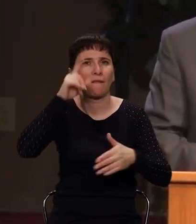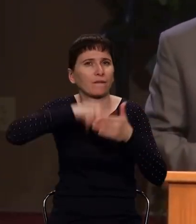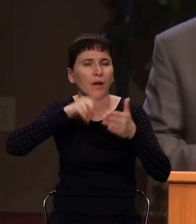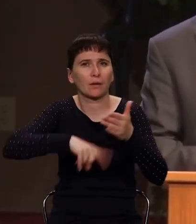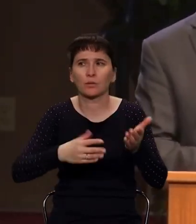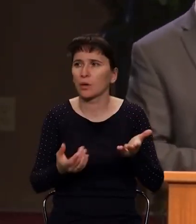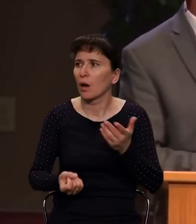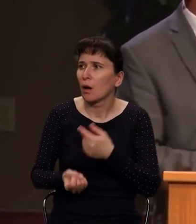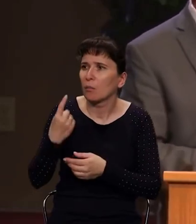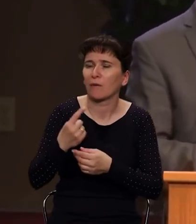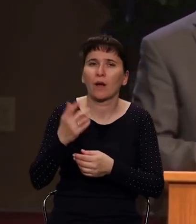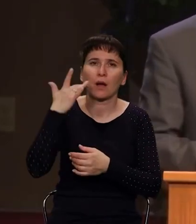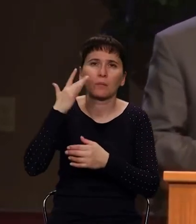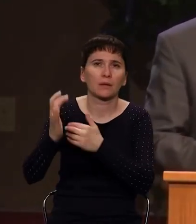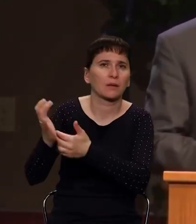пошли спонсора,